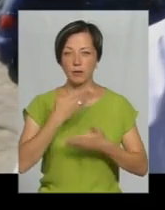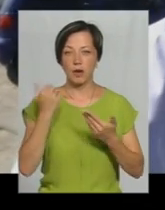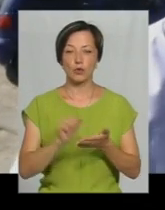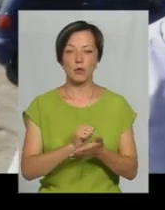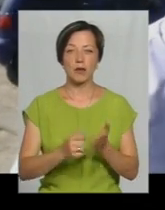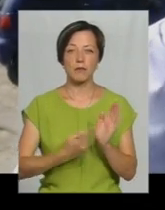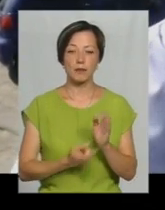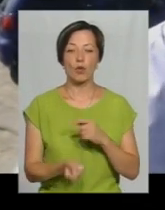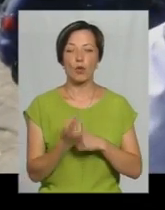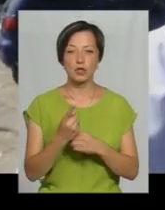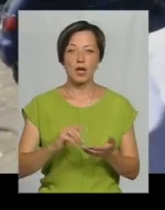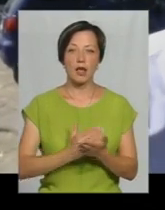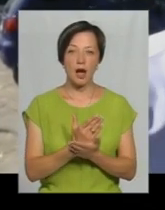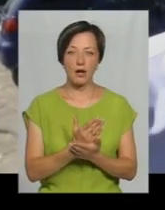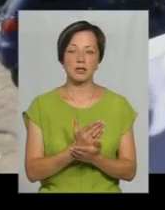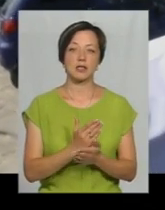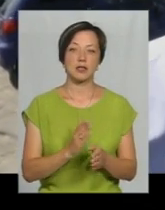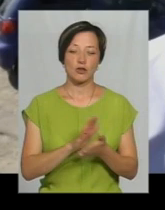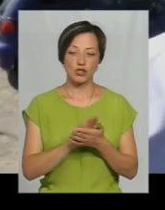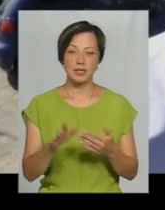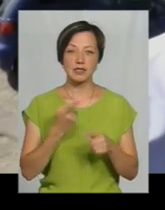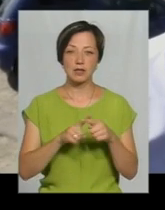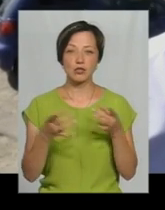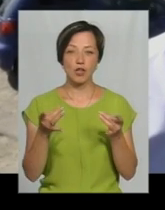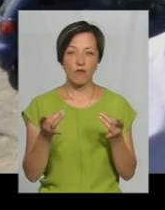підтверджують походження, якість і безпечність тої сировини.